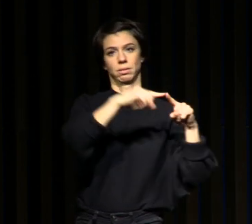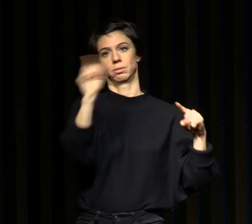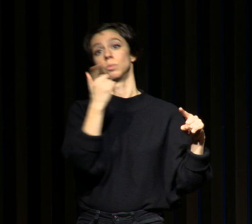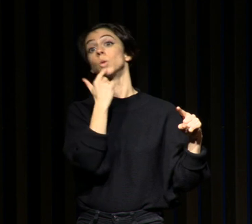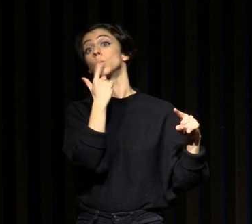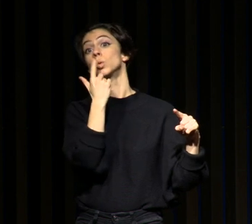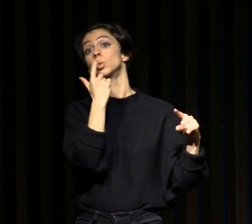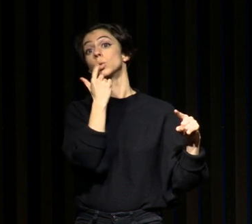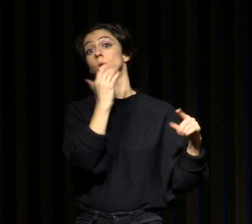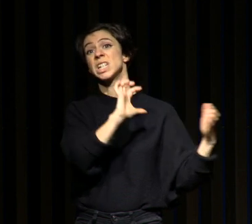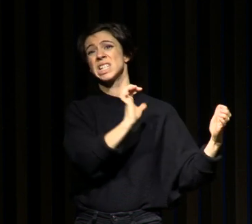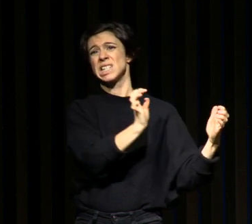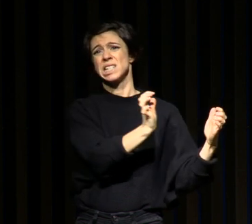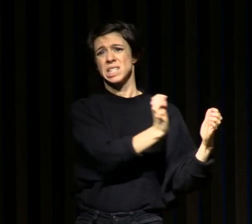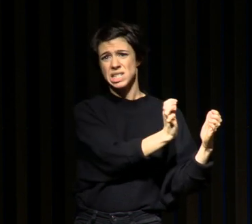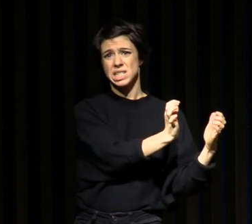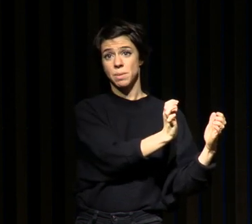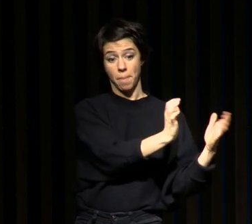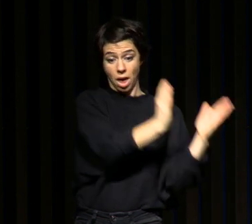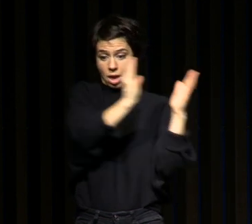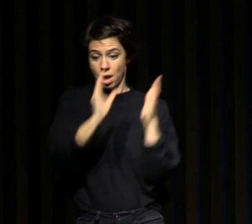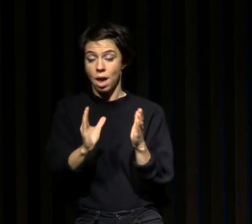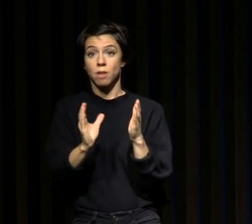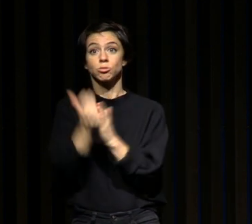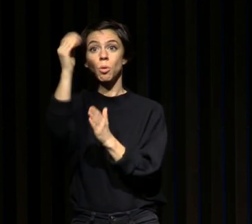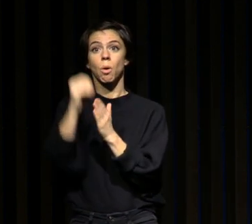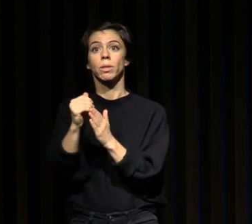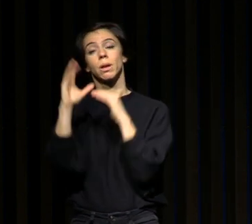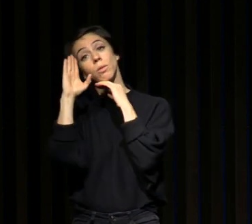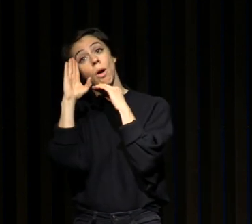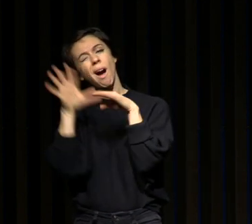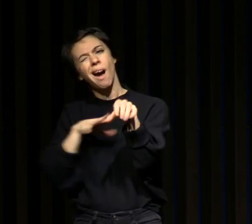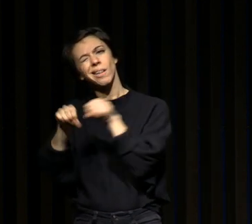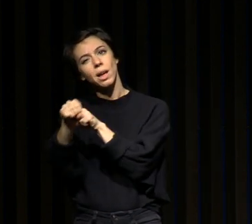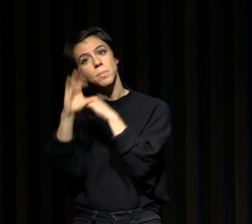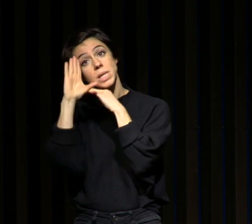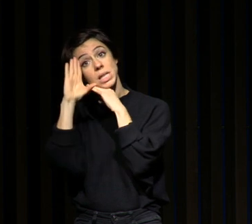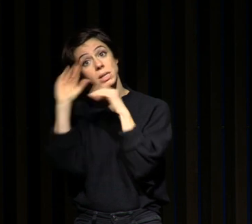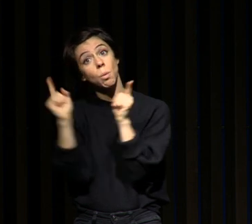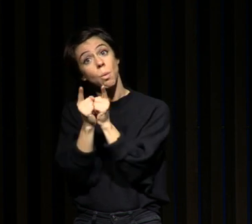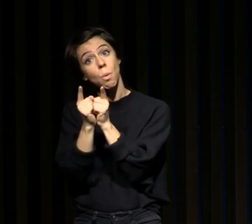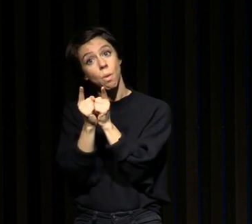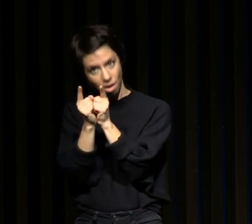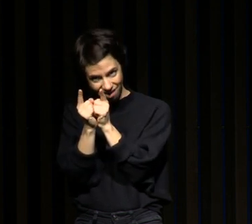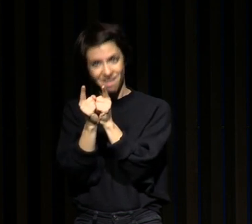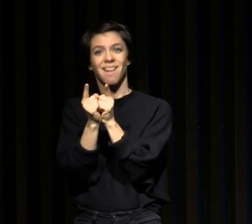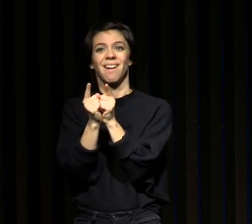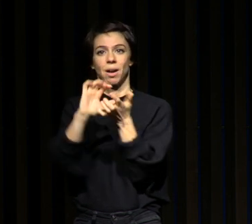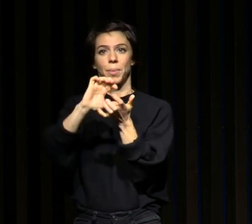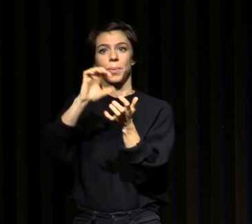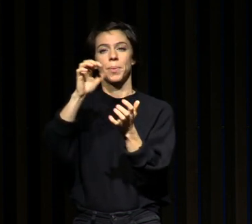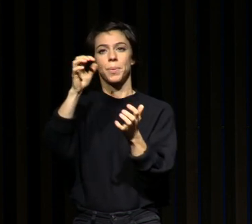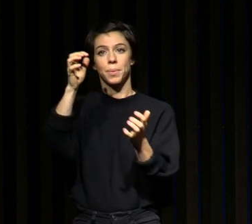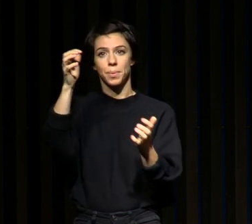pression de sommeil. Si vous faites une sieste dans la journée, vous allez diminuer cette pression de sommeil. donc, par voie de conséquence, vous allez réduire